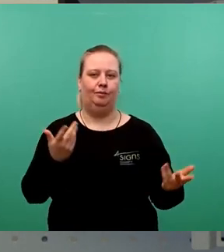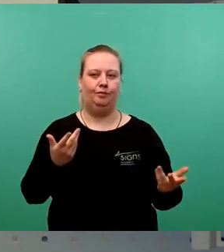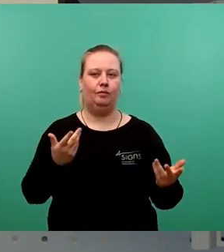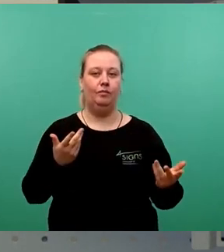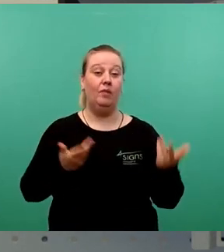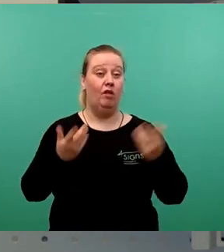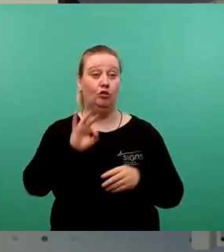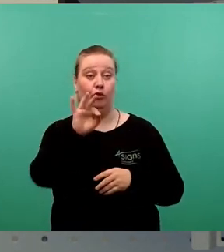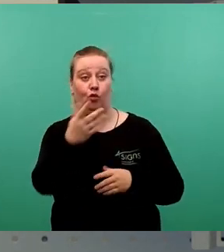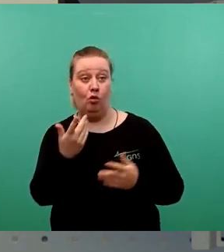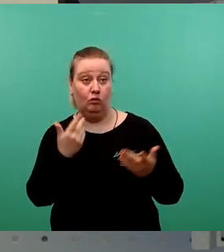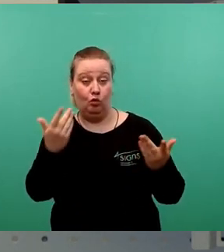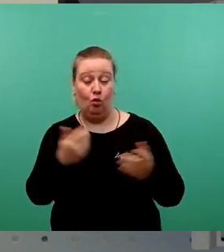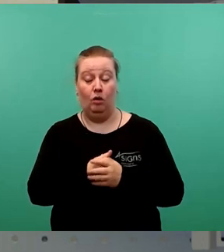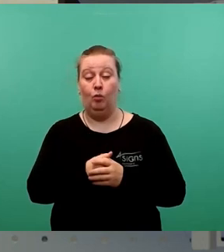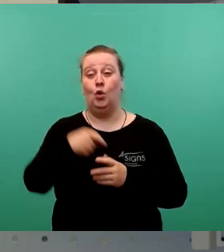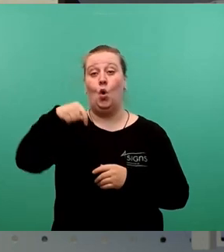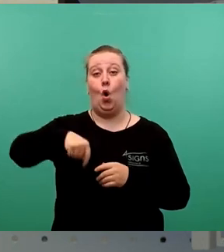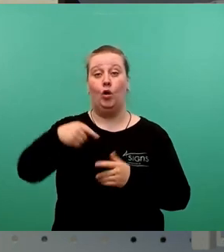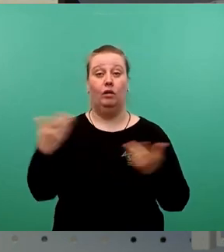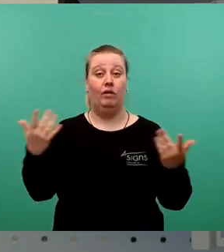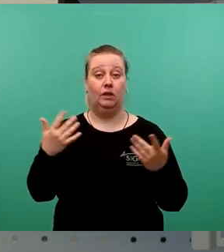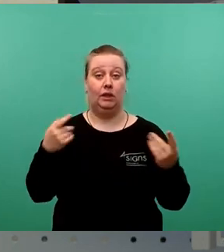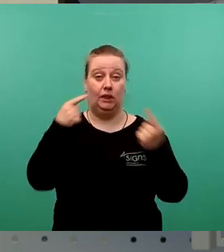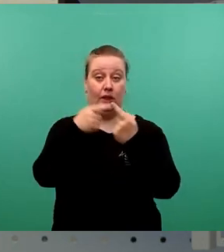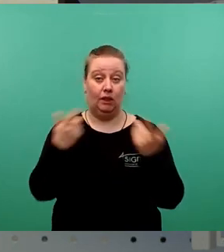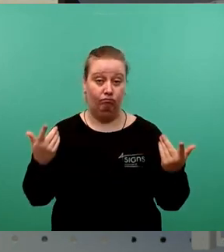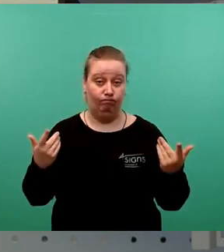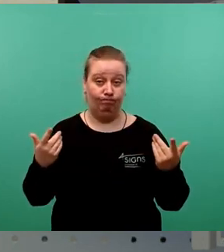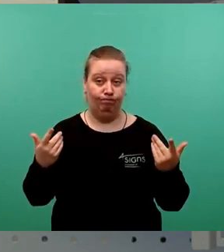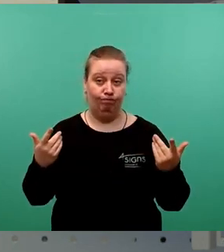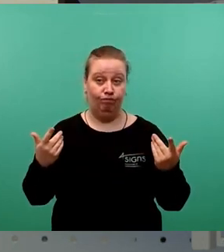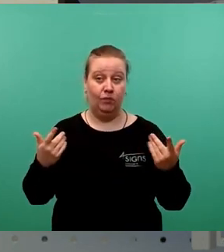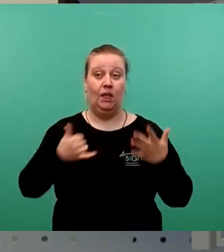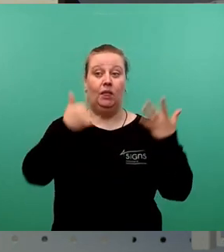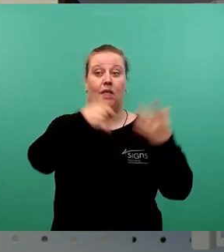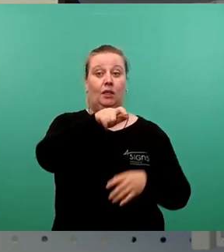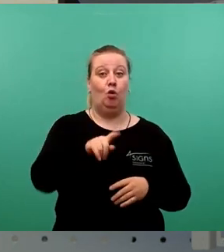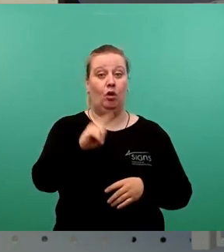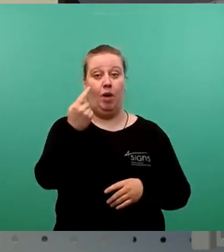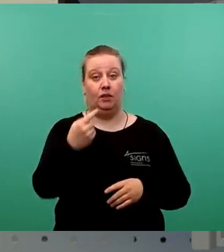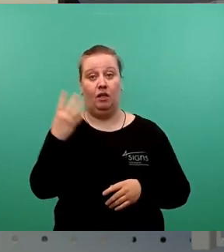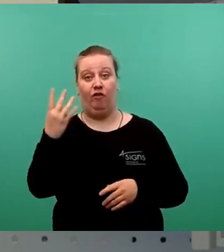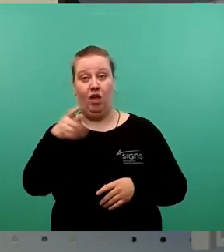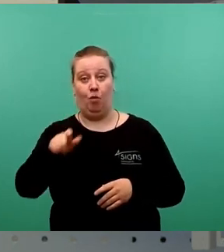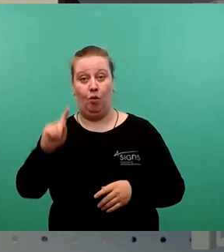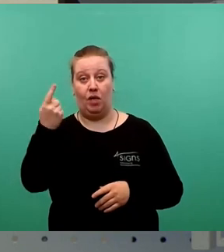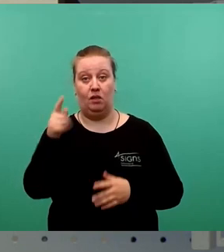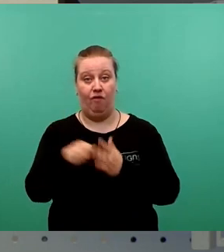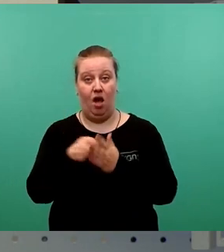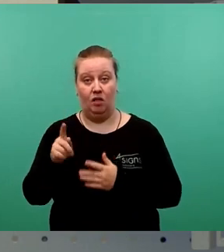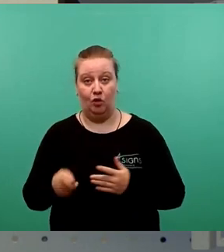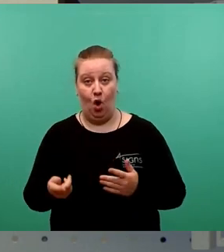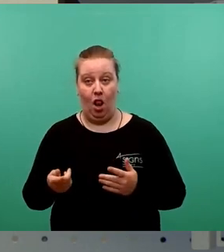Nachruf. Heute zum Status Quo ist so viel zu sagen. Ja, sechs Bürgermeister, vier Bürgermeister sollen gewählt werden, allerdings